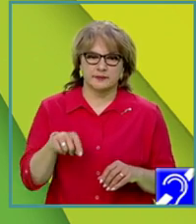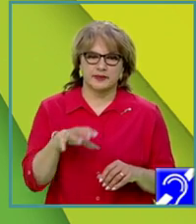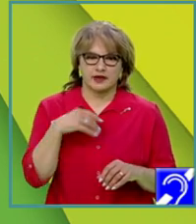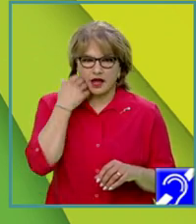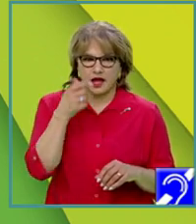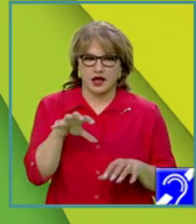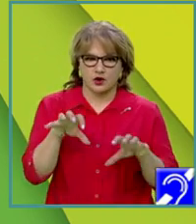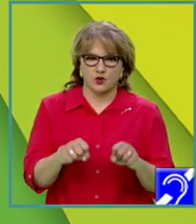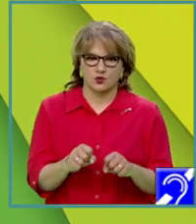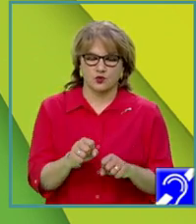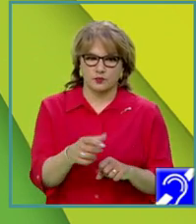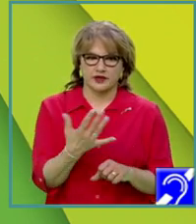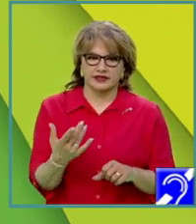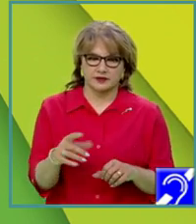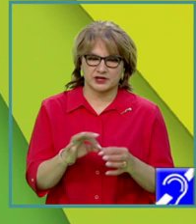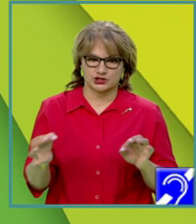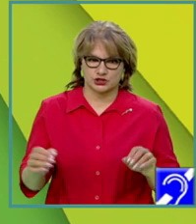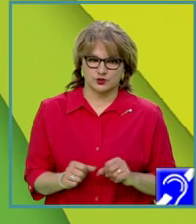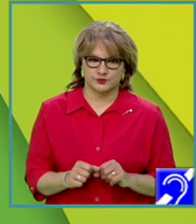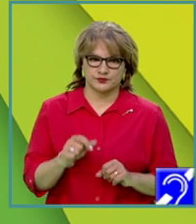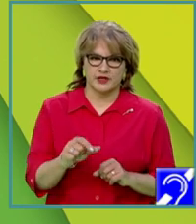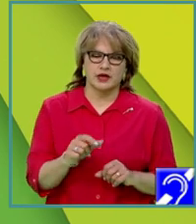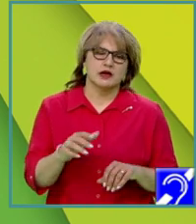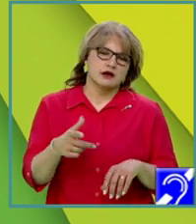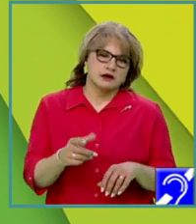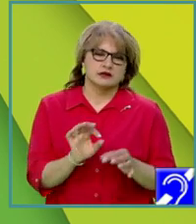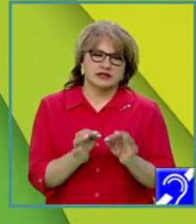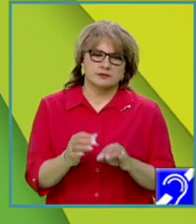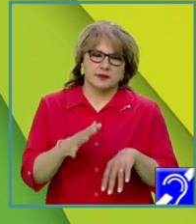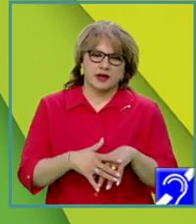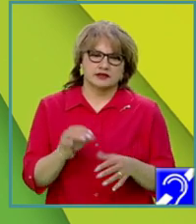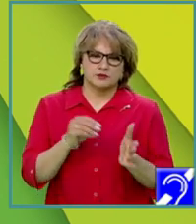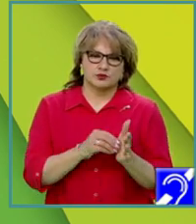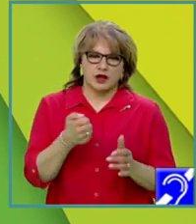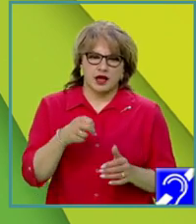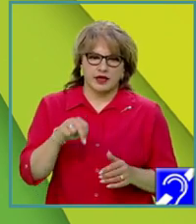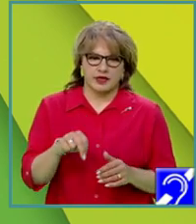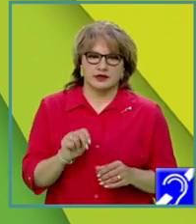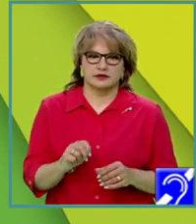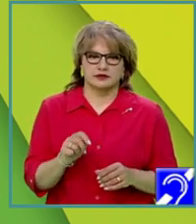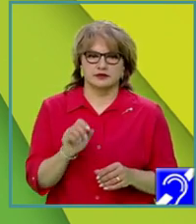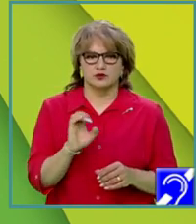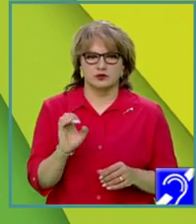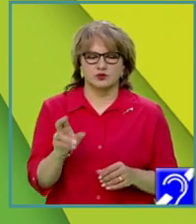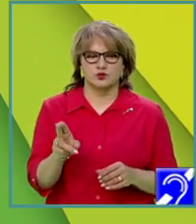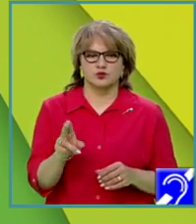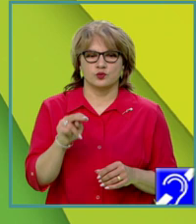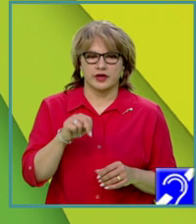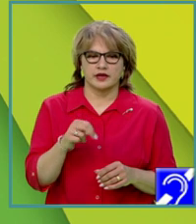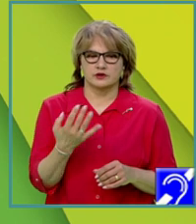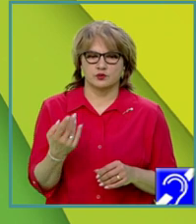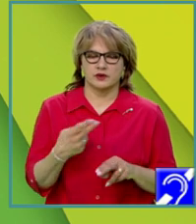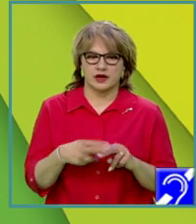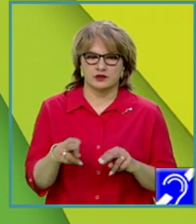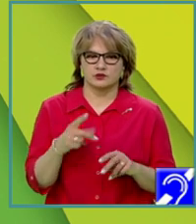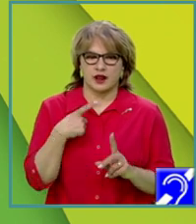pe care le ocupă termenii șirului. În termeni matematici, notăm cu AN, cu N număr natural